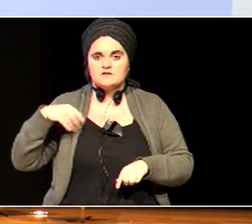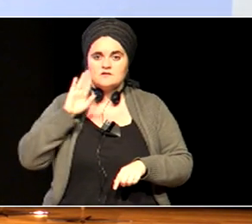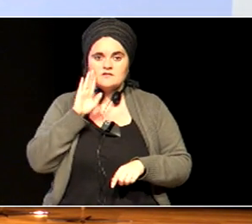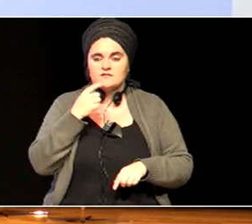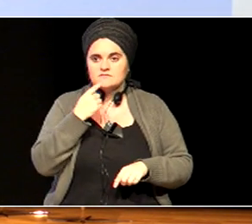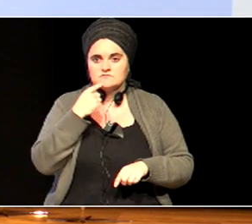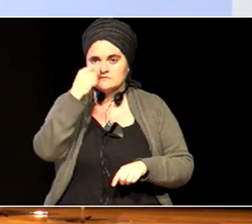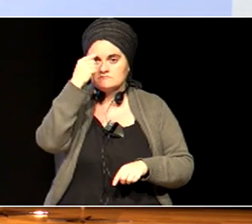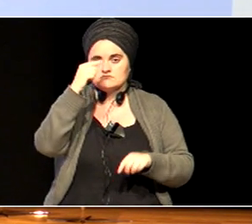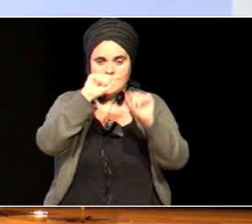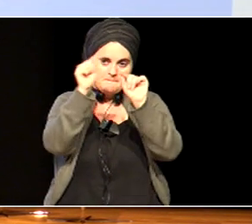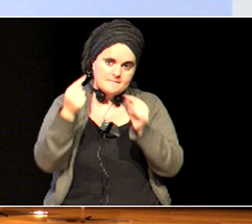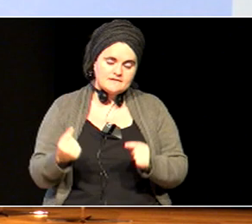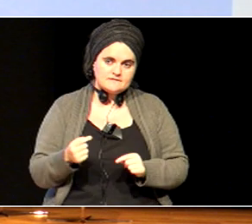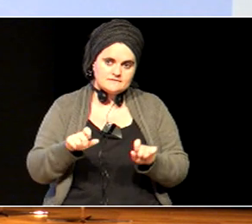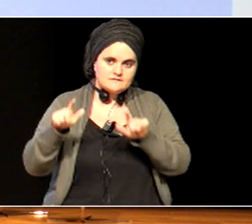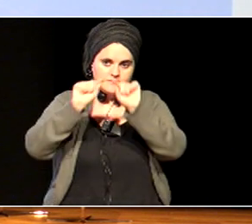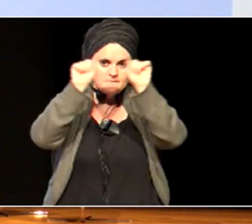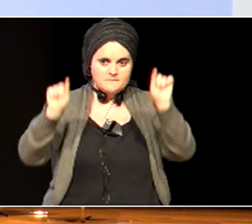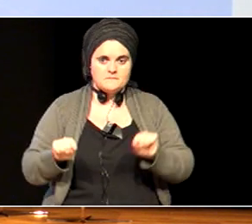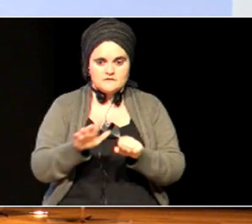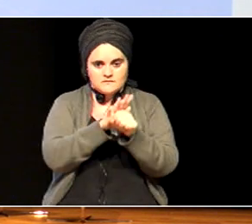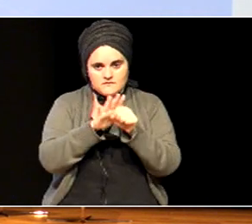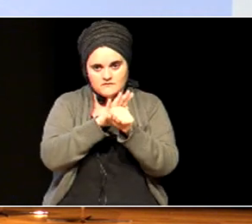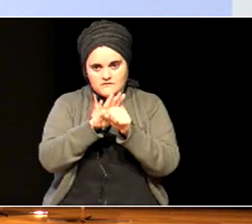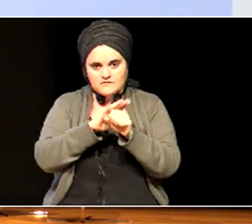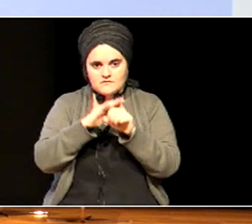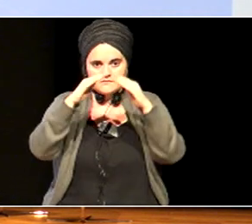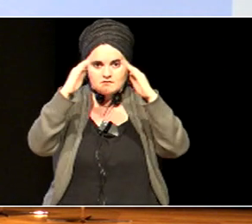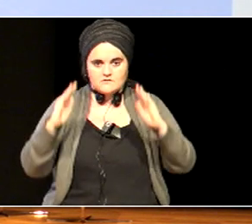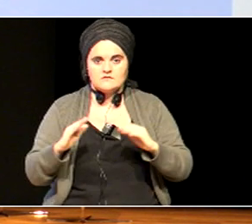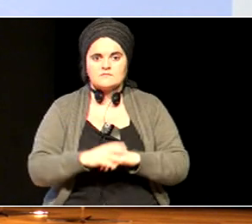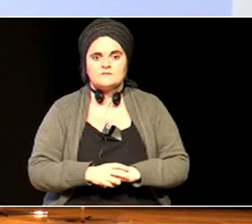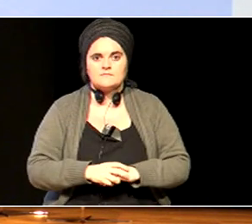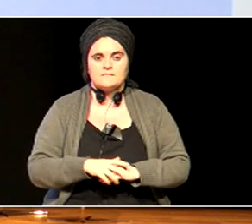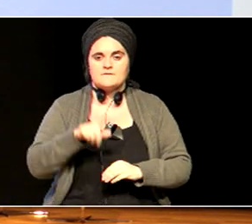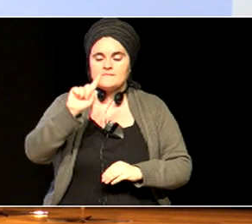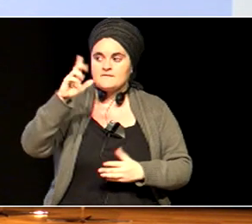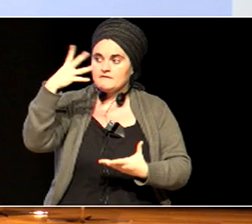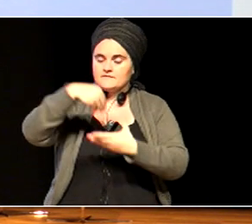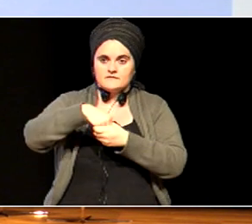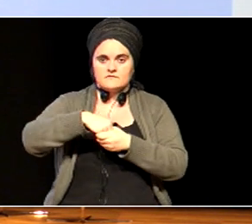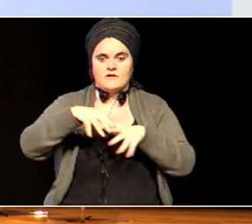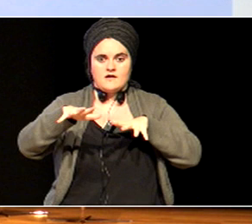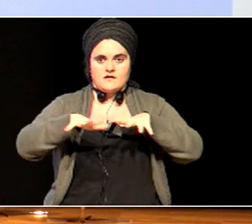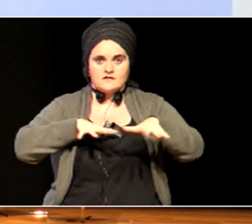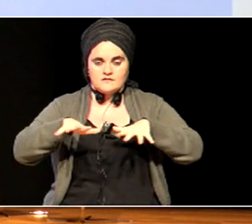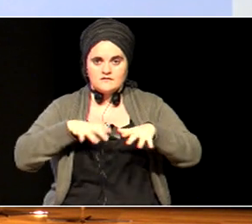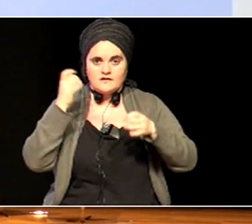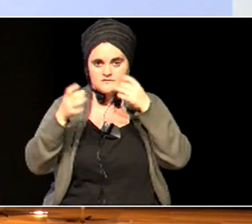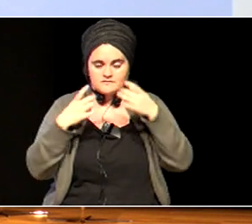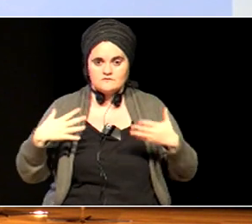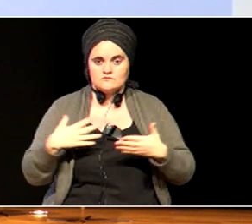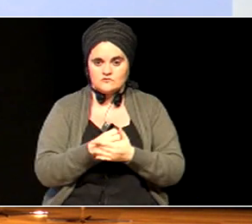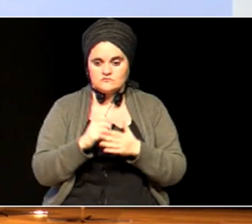irudia ez markoa esparrua estaldura eta gero barruan ekimen eta plan guztiak euren artean